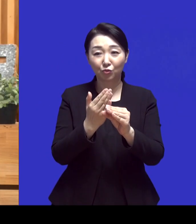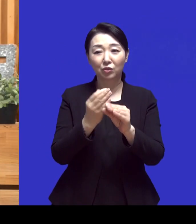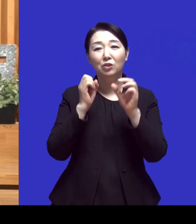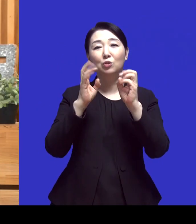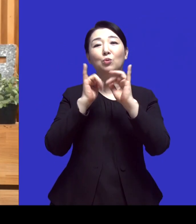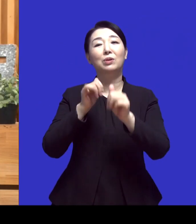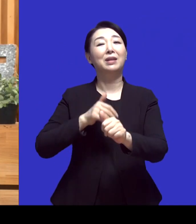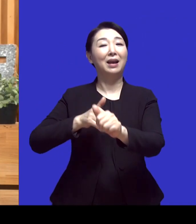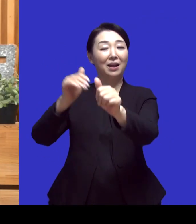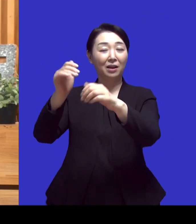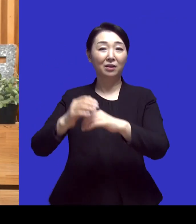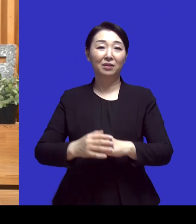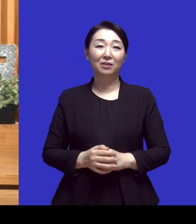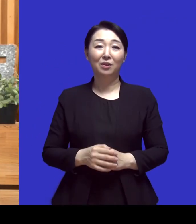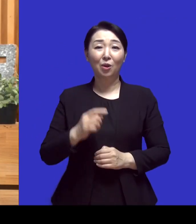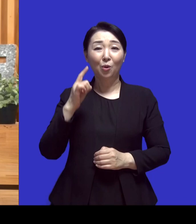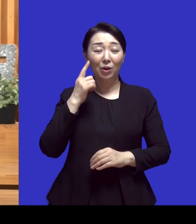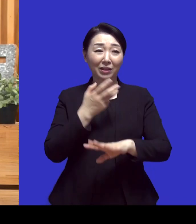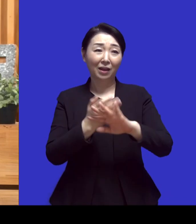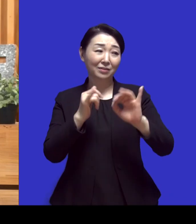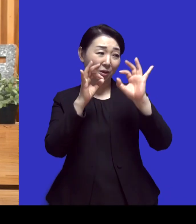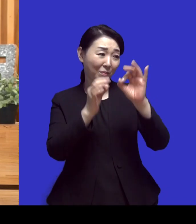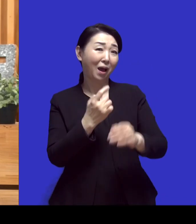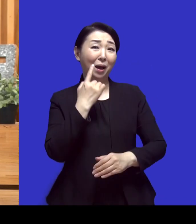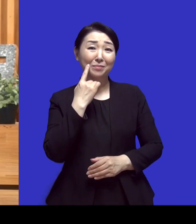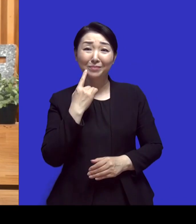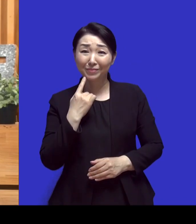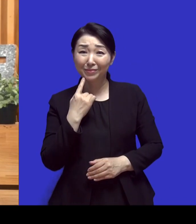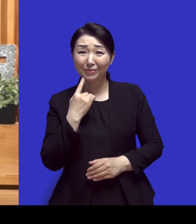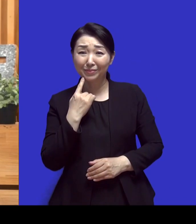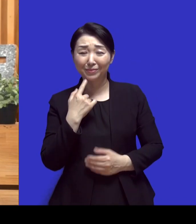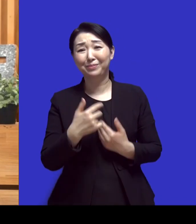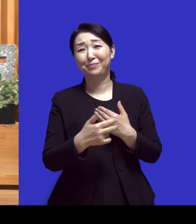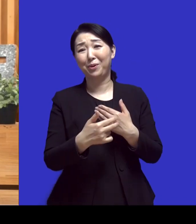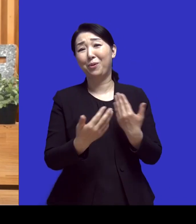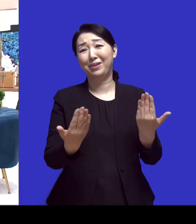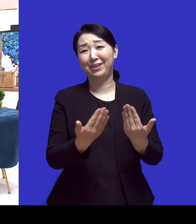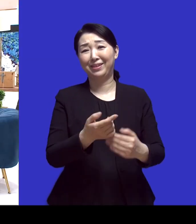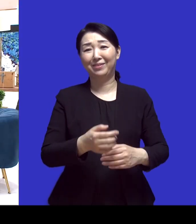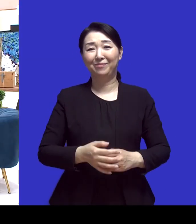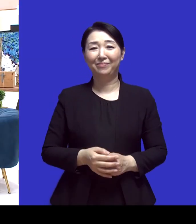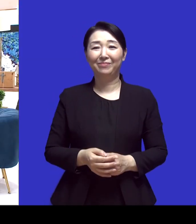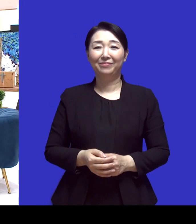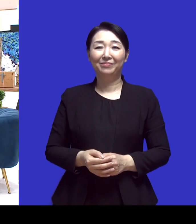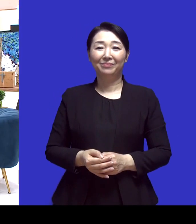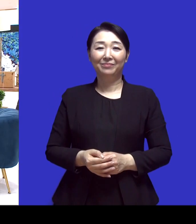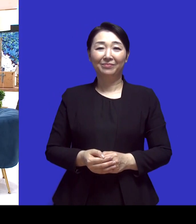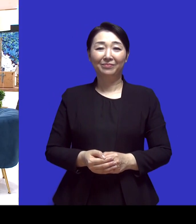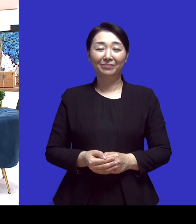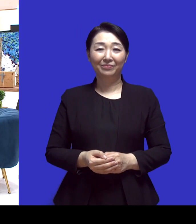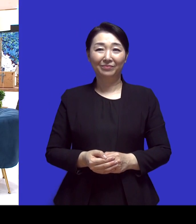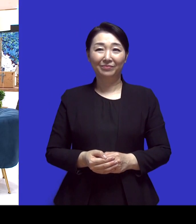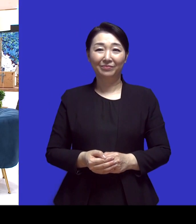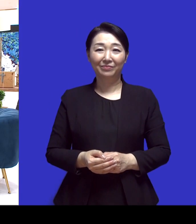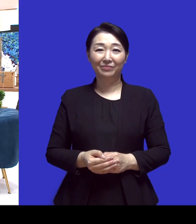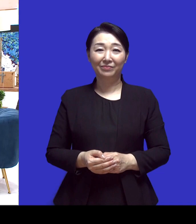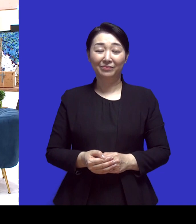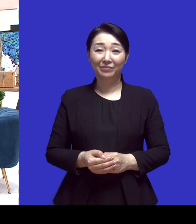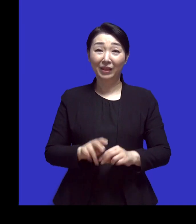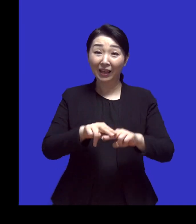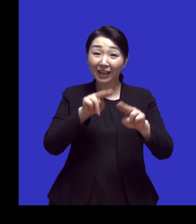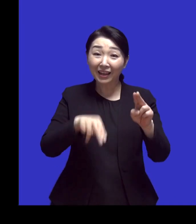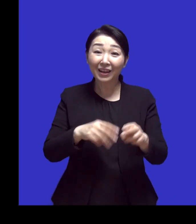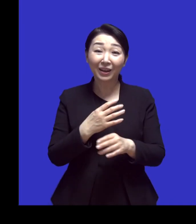불호로 하는 그런 병원이 아닐까 싶은데 언제 퇴직을